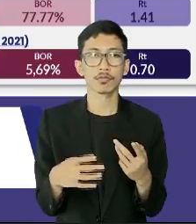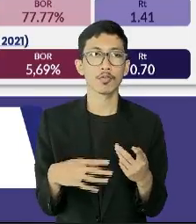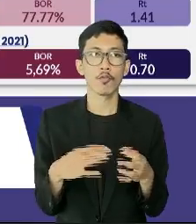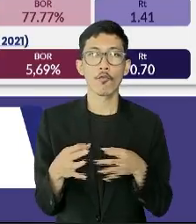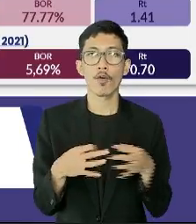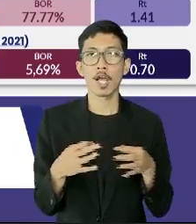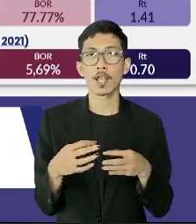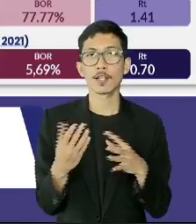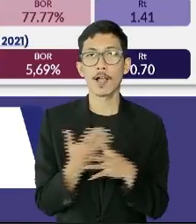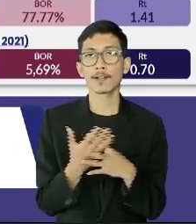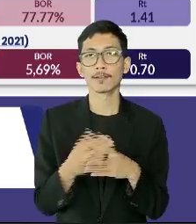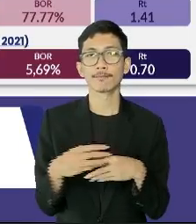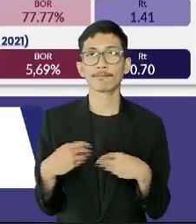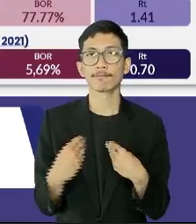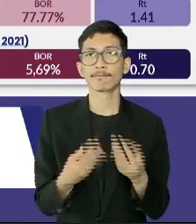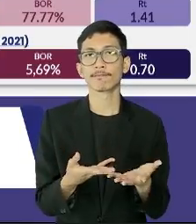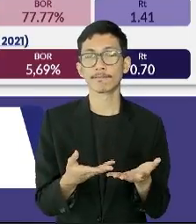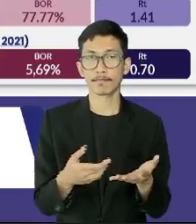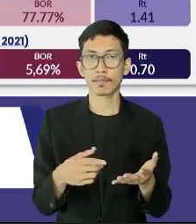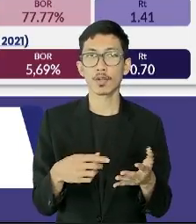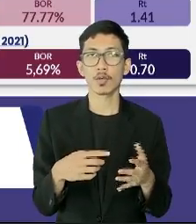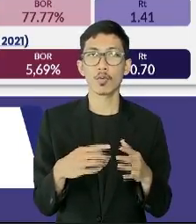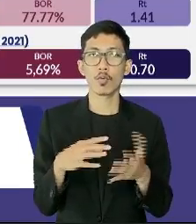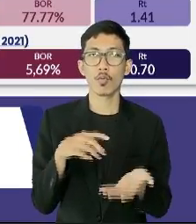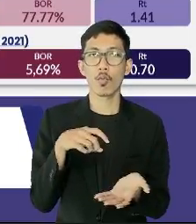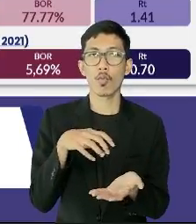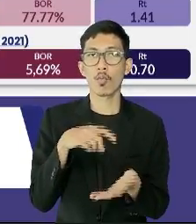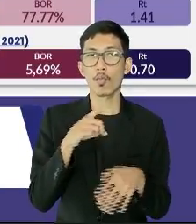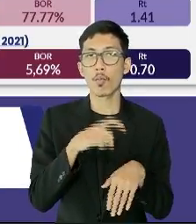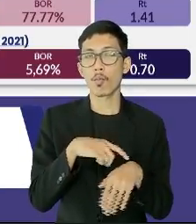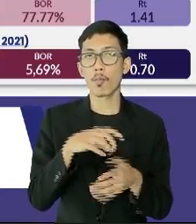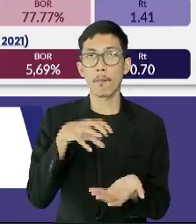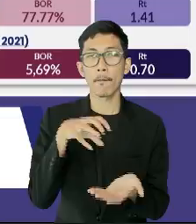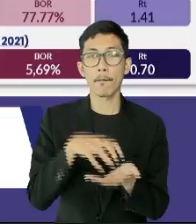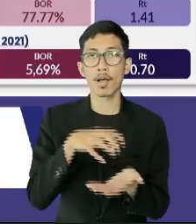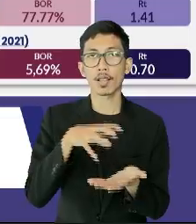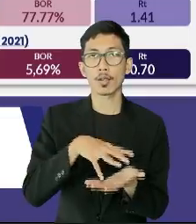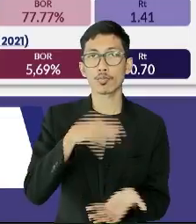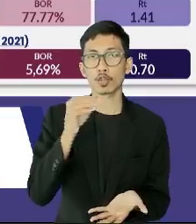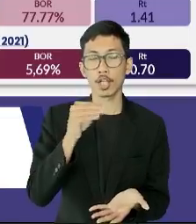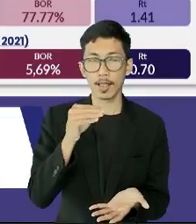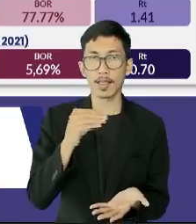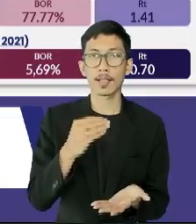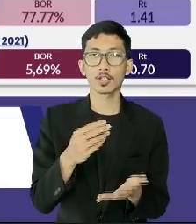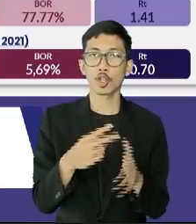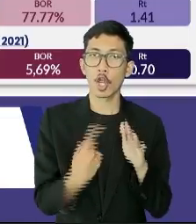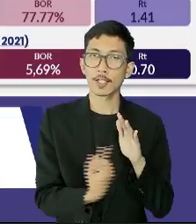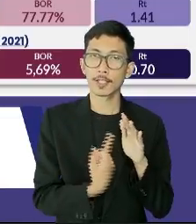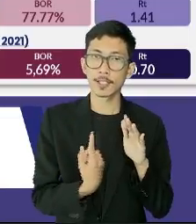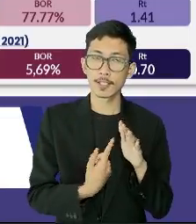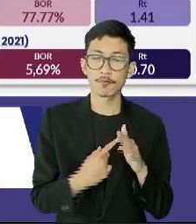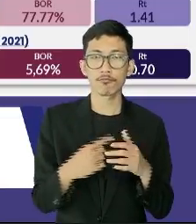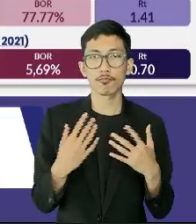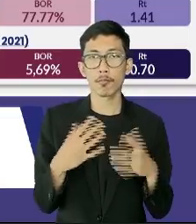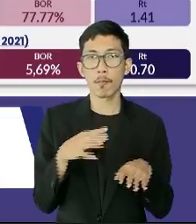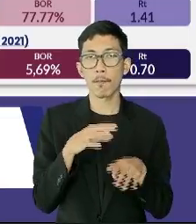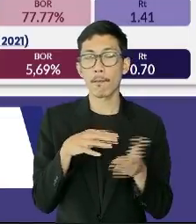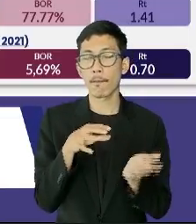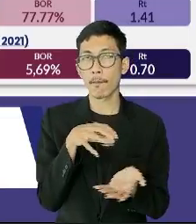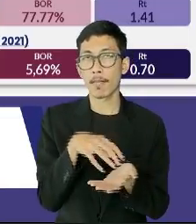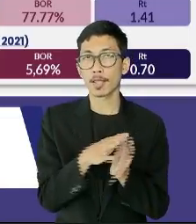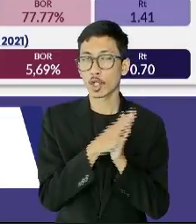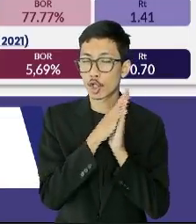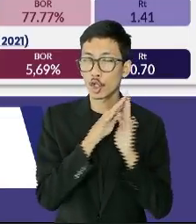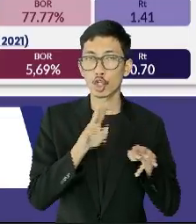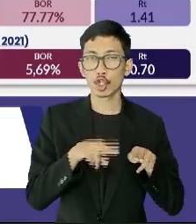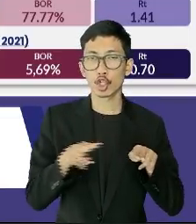fasilitas kesehatan seperti tempat isolasi terpusat, serta penambahan tempat tidur, dan alat kesehatan di rumah sakit telah